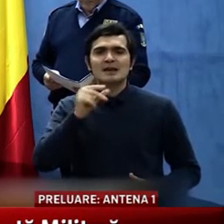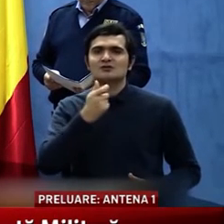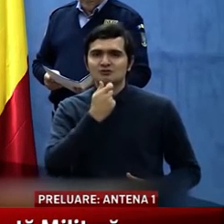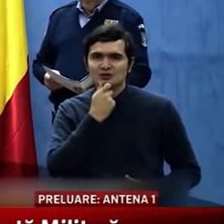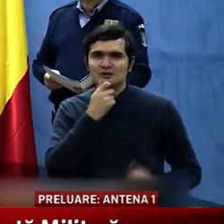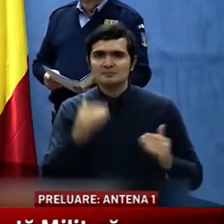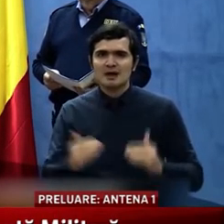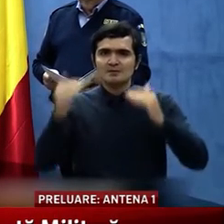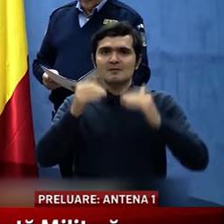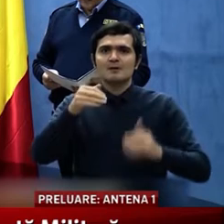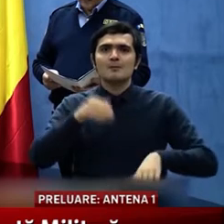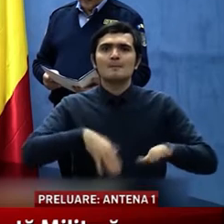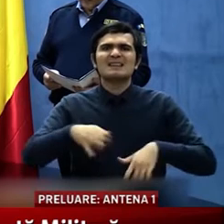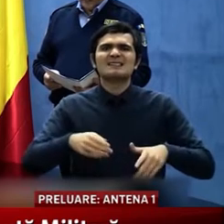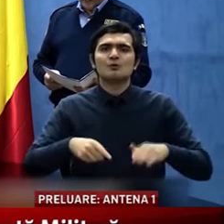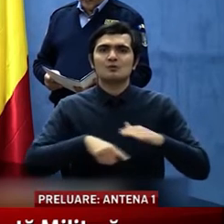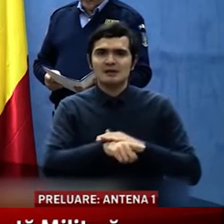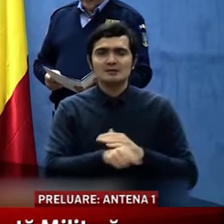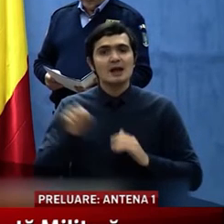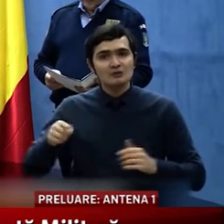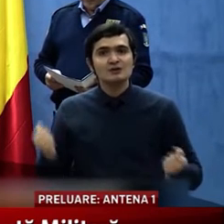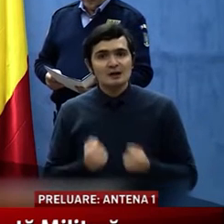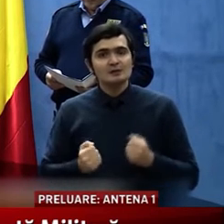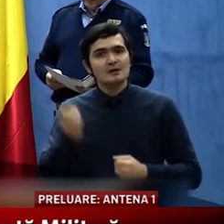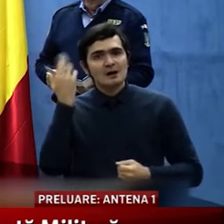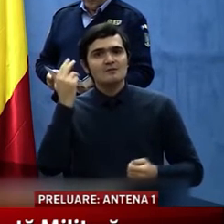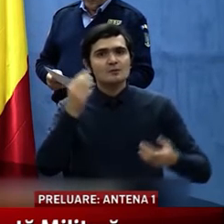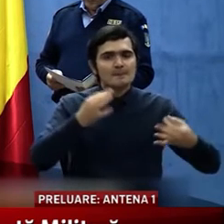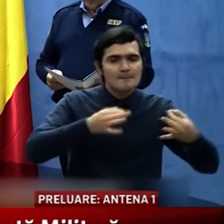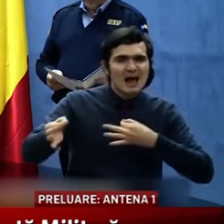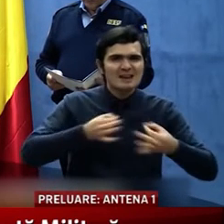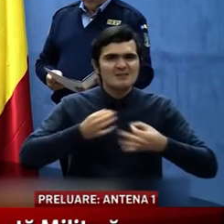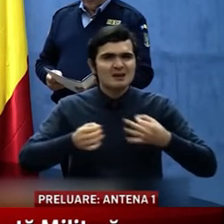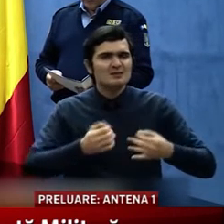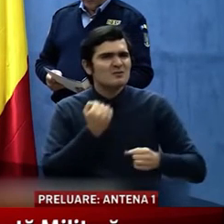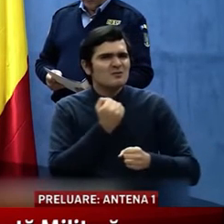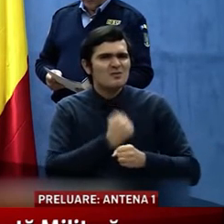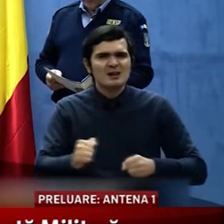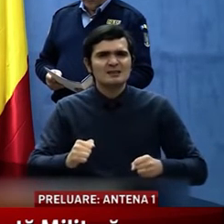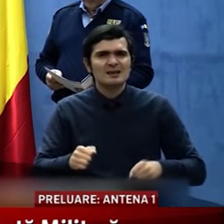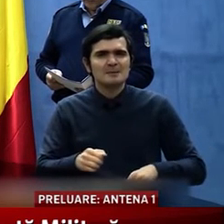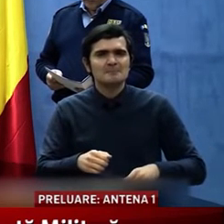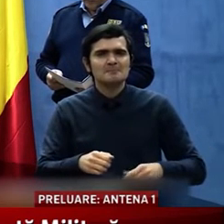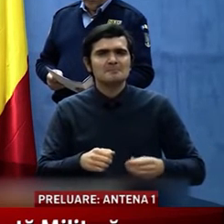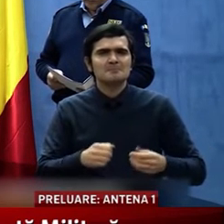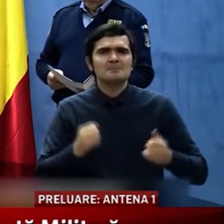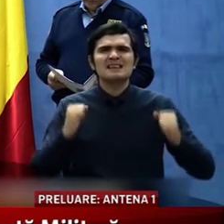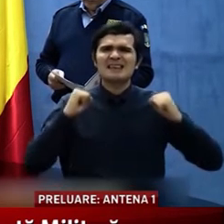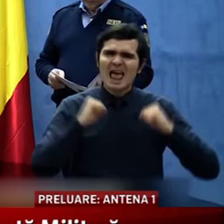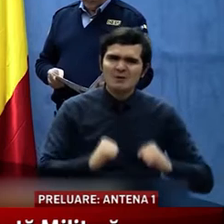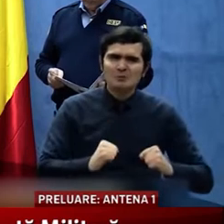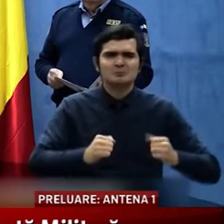nivelul Ministerului Afacerilor Interne, o activitate planificată foarte judicios, în care am